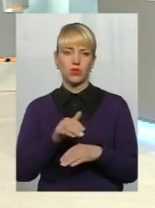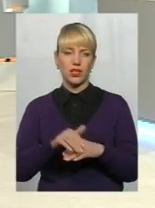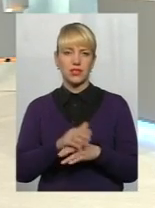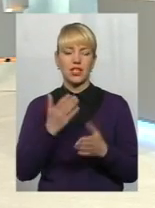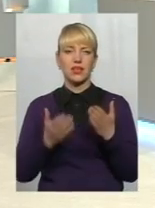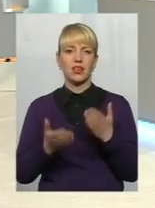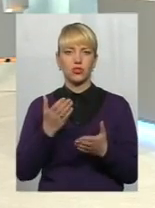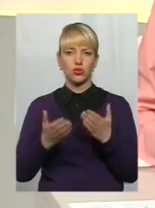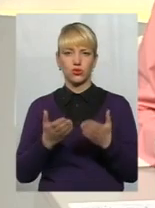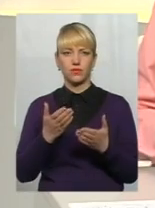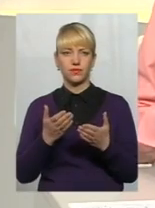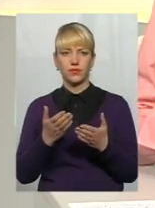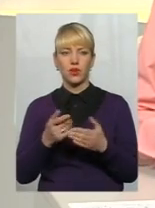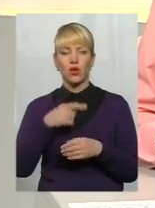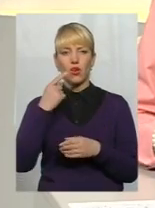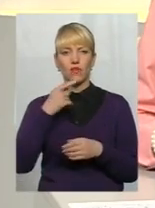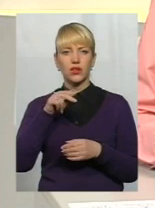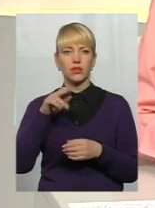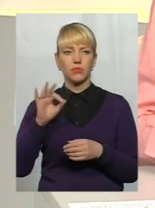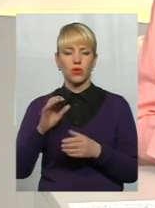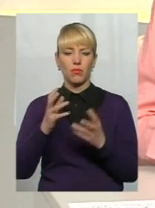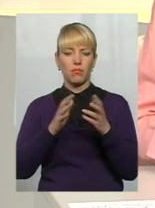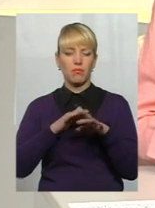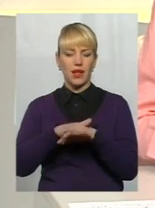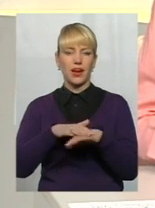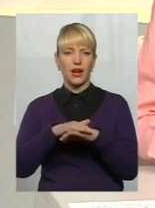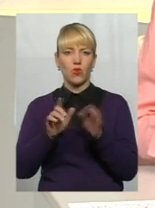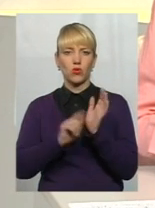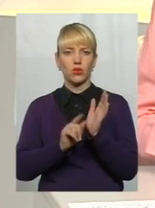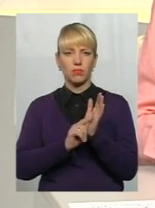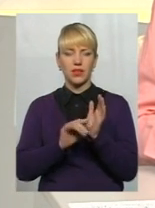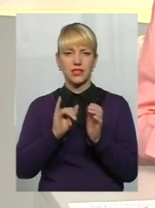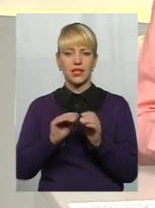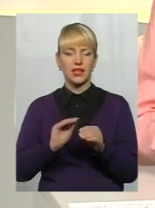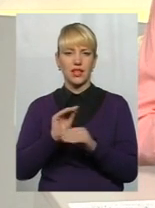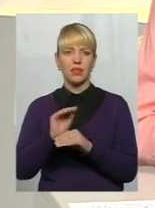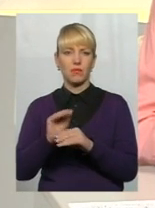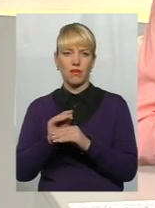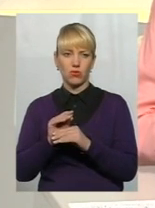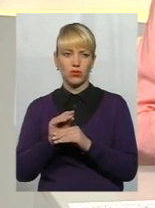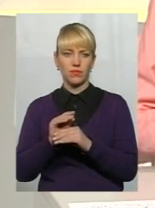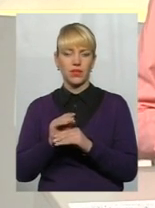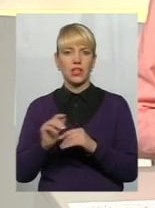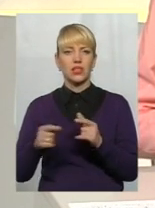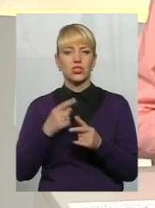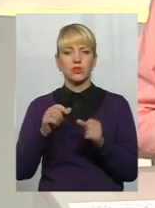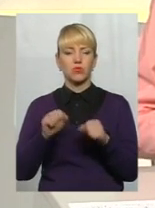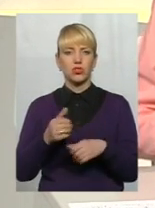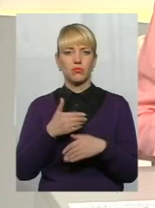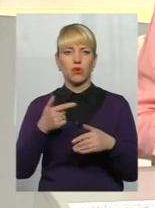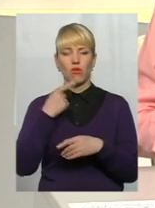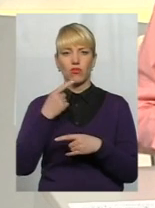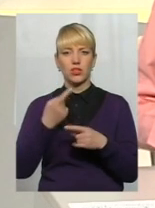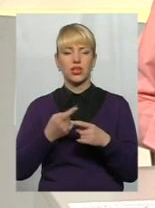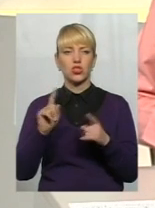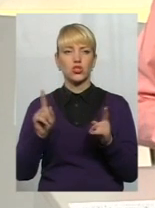якщо говорити про перерахунок пенсій та надбавок, чи можемо ми говорити,